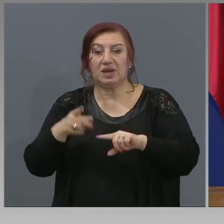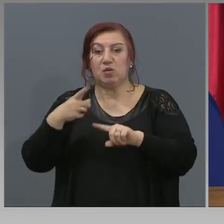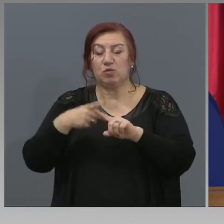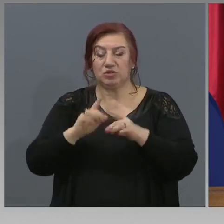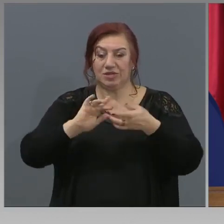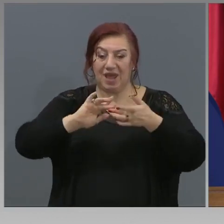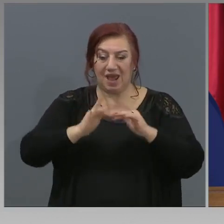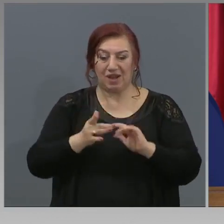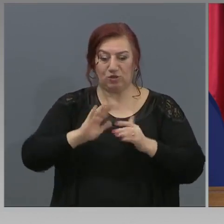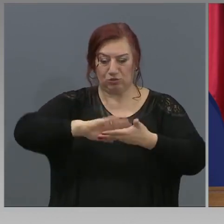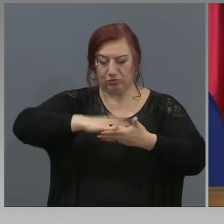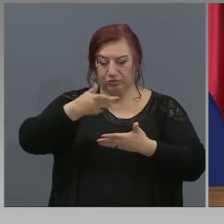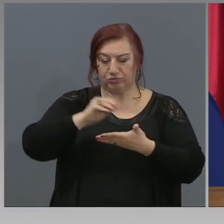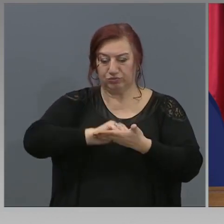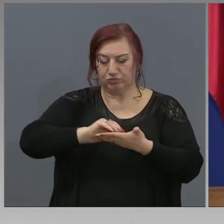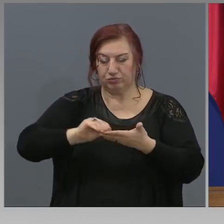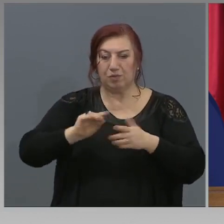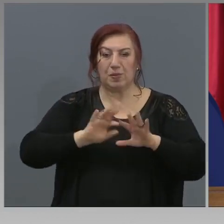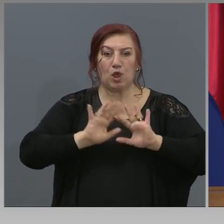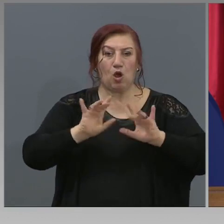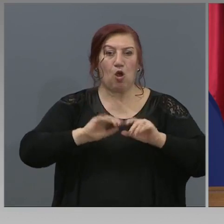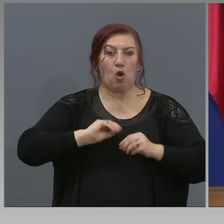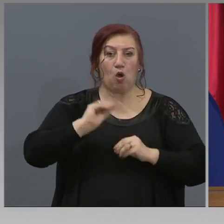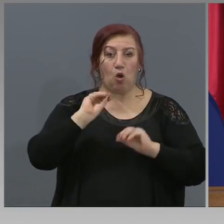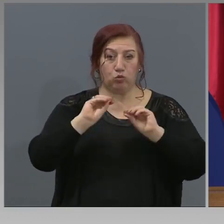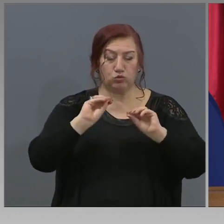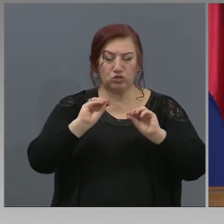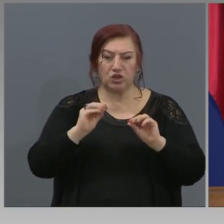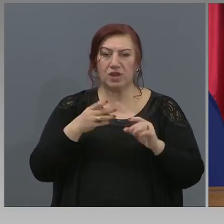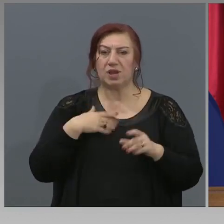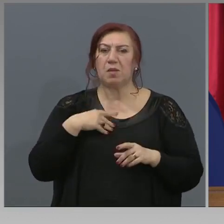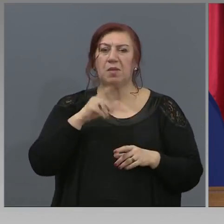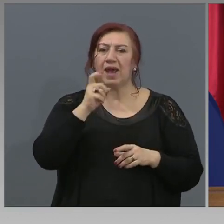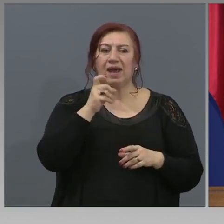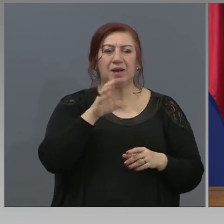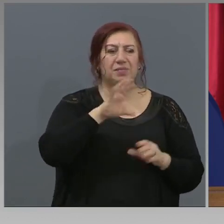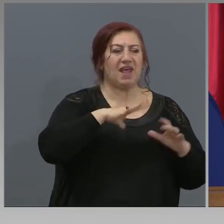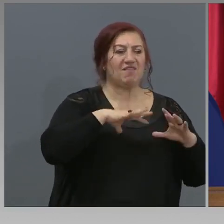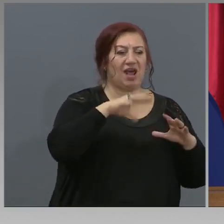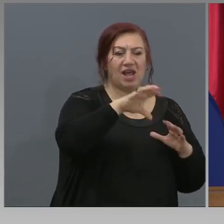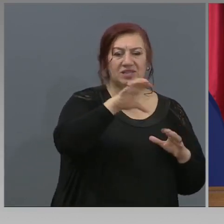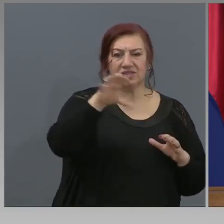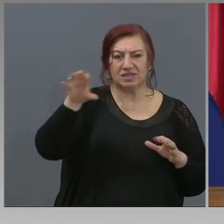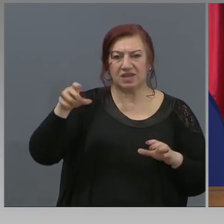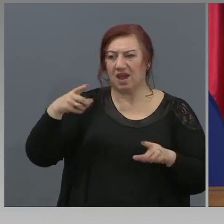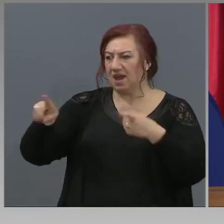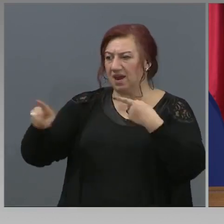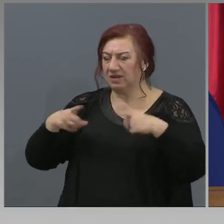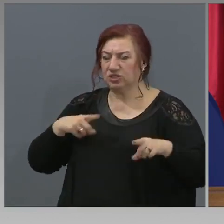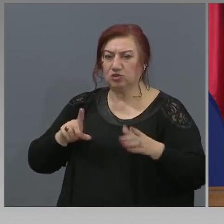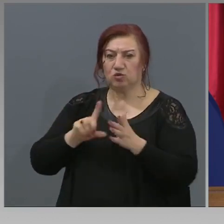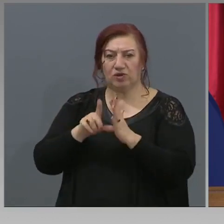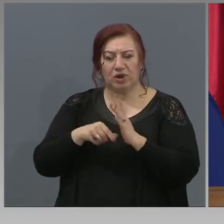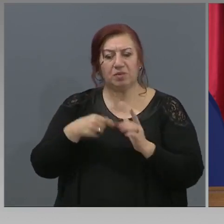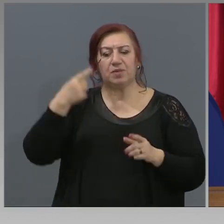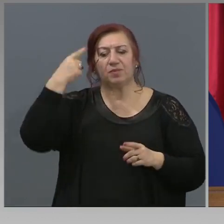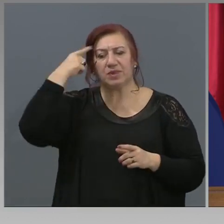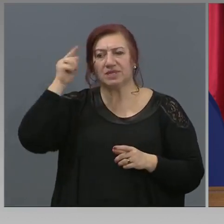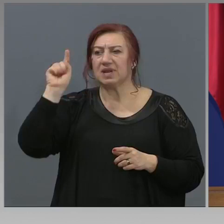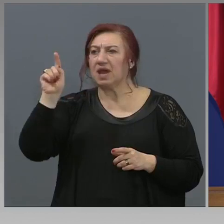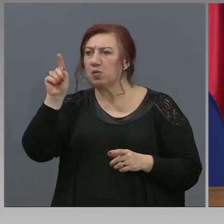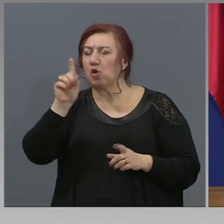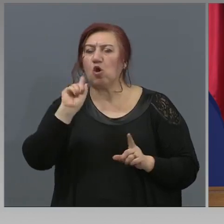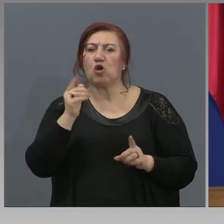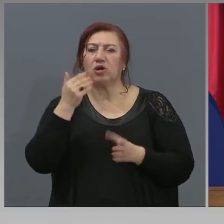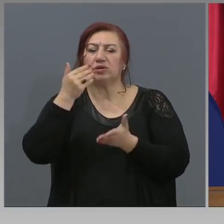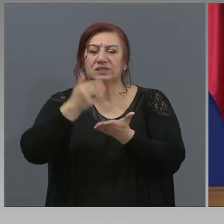като знаете, че имахме грипни вакансии, които бяха различни по области. Проведахме разговори, общо взето знаем кой докъде е достигнал, но